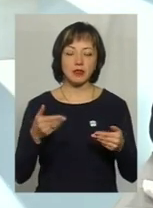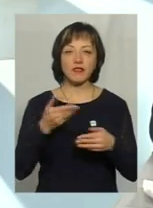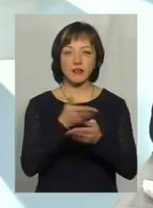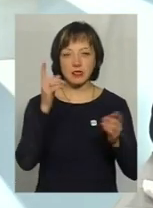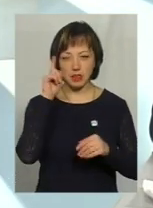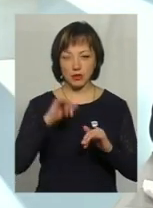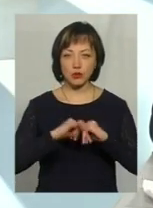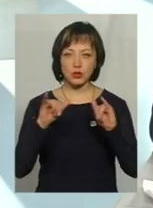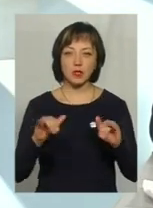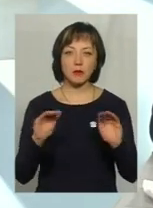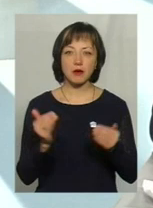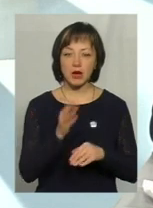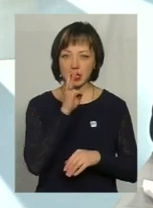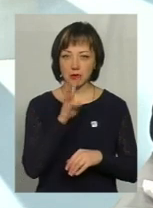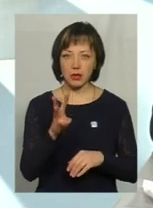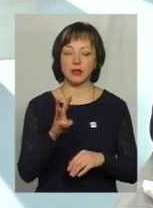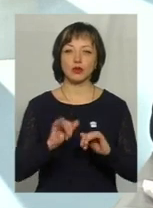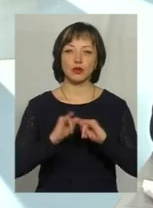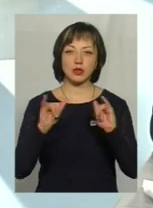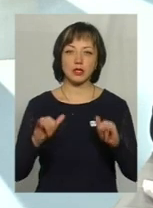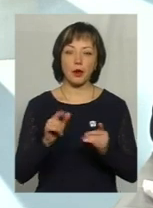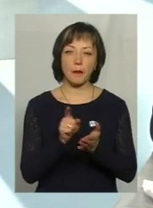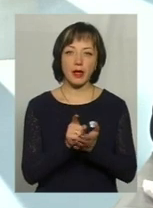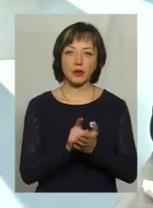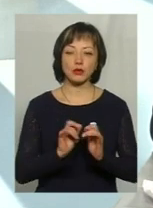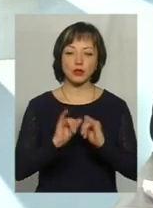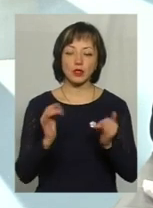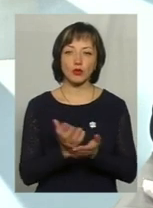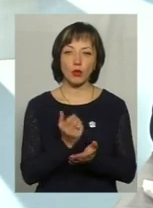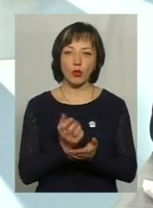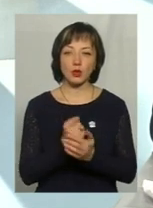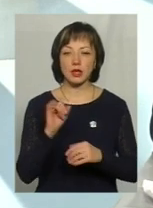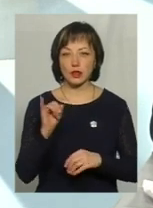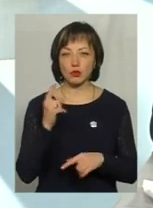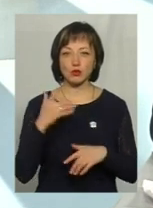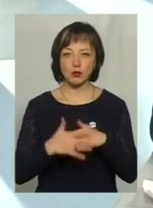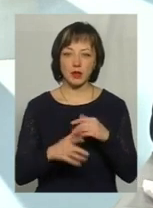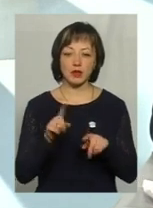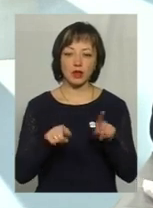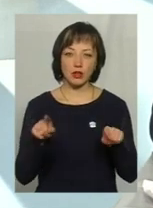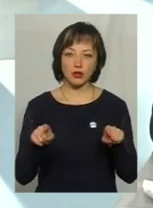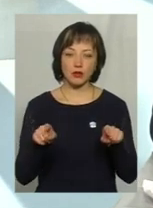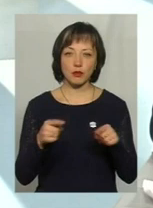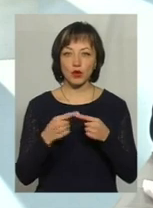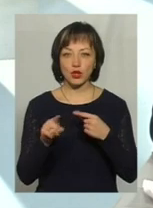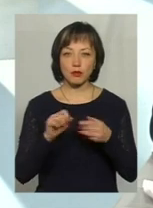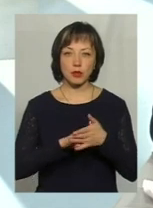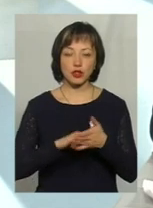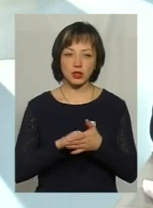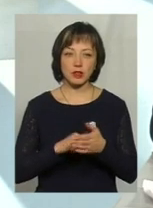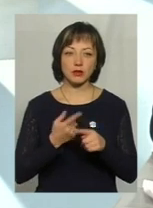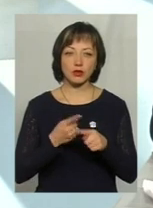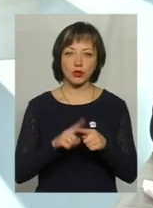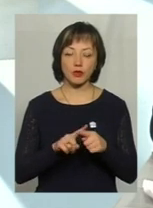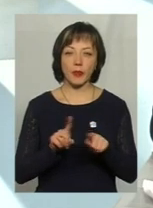мінімальна заробітна плата, зросла пенсія, зросли доходи. І зрозуміло, що дещо, і по інших причинам, дещо